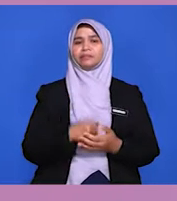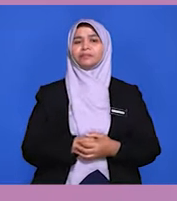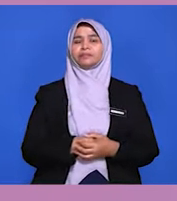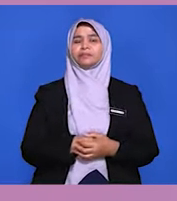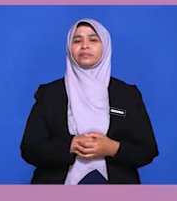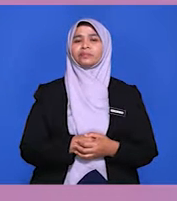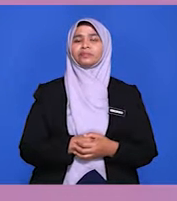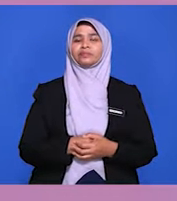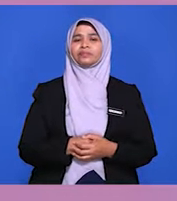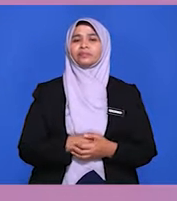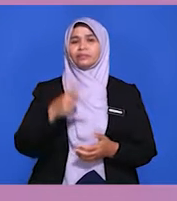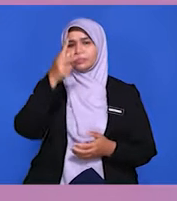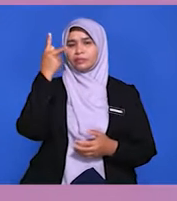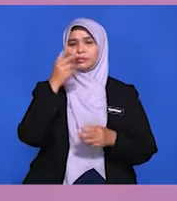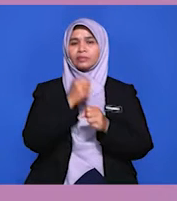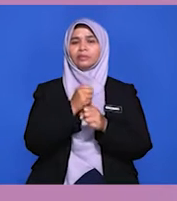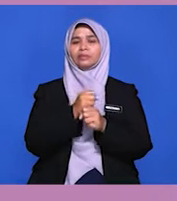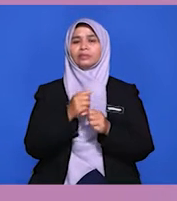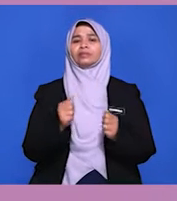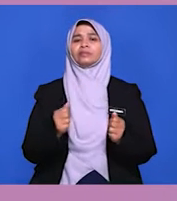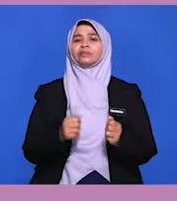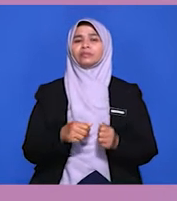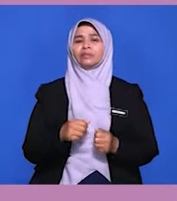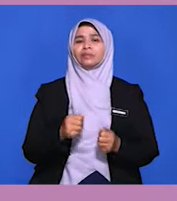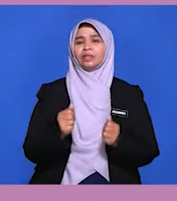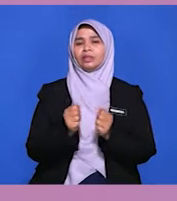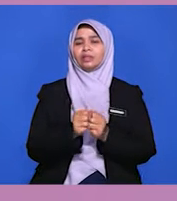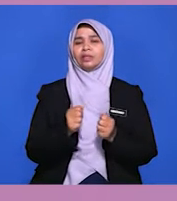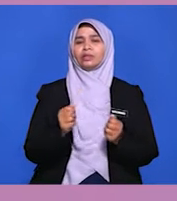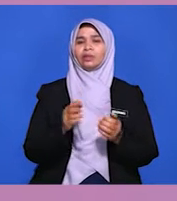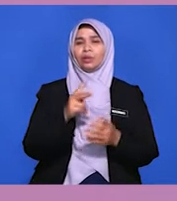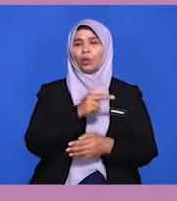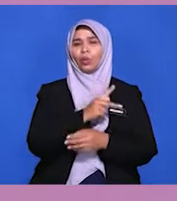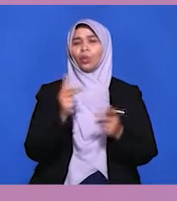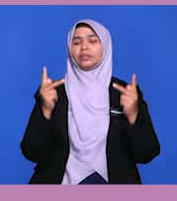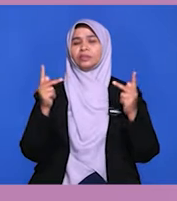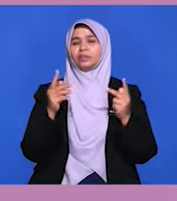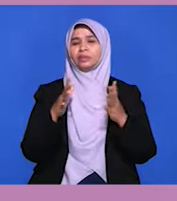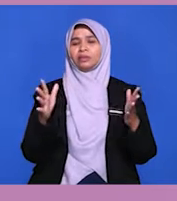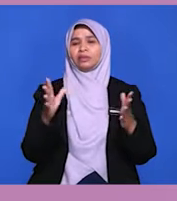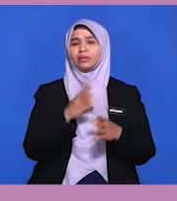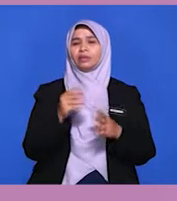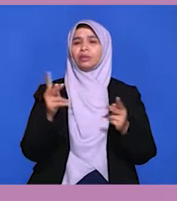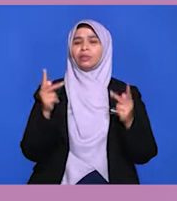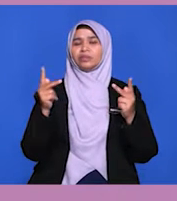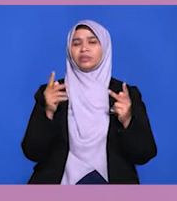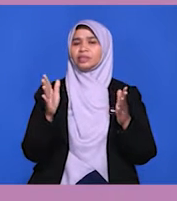bekerjasama dengan semua negara tanpa mengira sama ada negara tersebut kuasa besar ataupun sebaliknya.